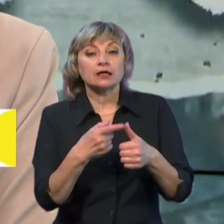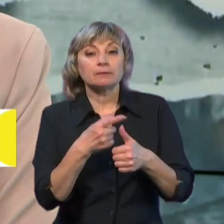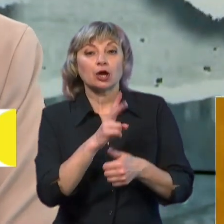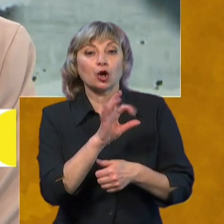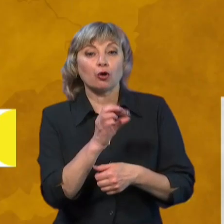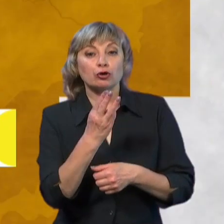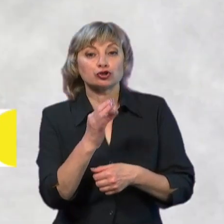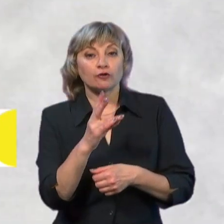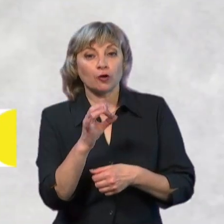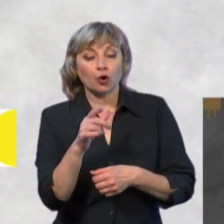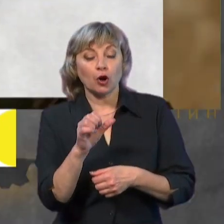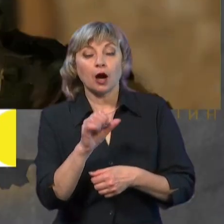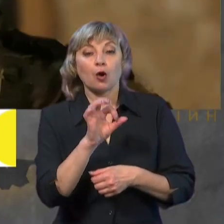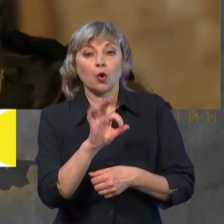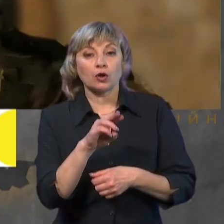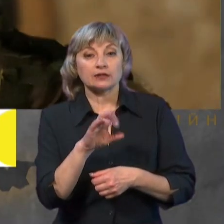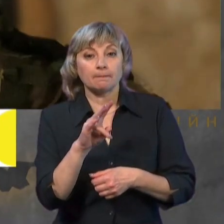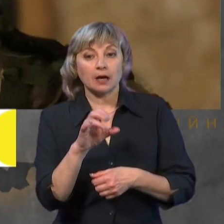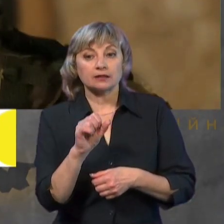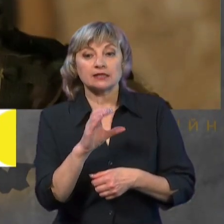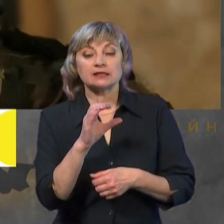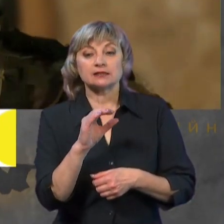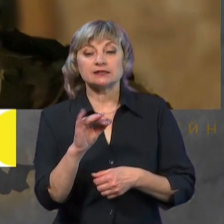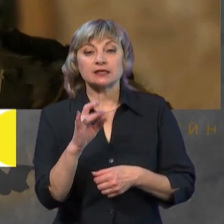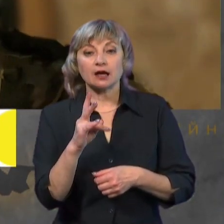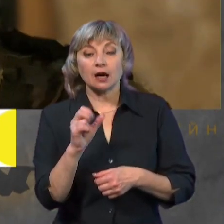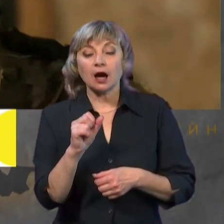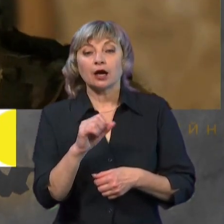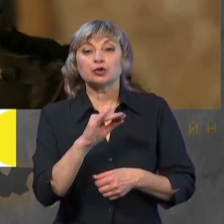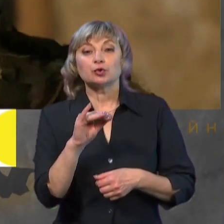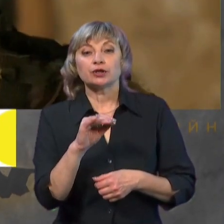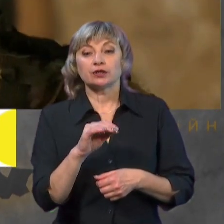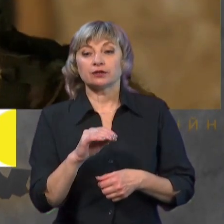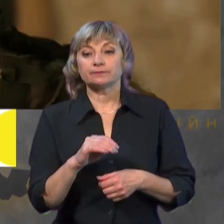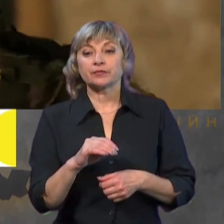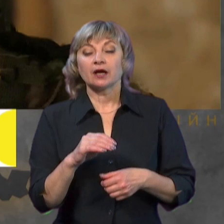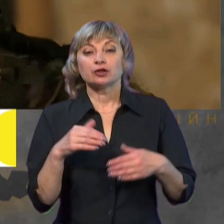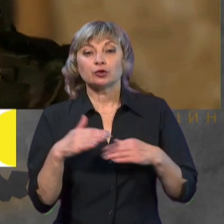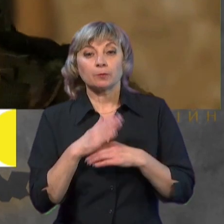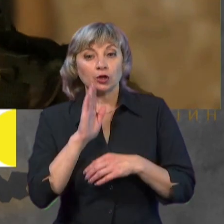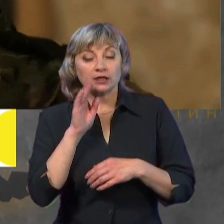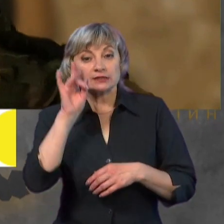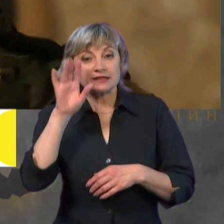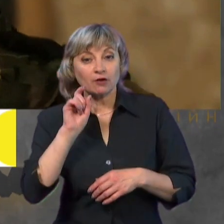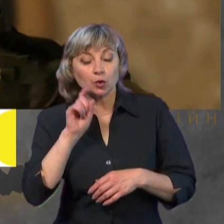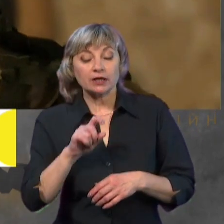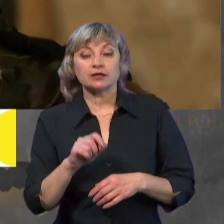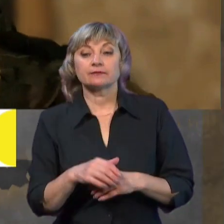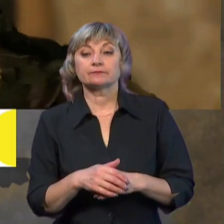Кошового отамана «Сірка». Юрій Федоренко з нами на зв'язку. Доброго ранку, пане Юрію. Слава Україні. Доброго ранку.